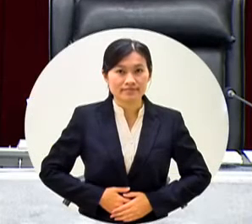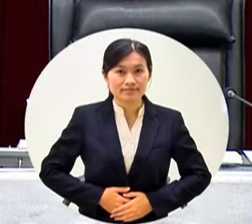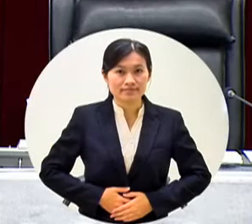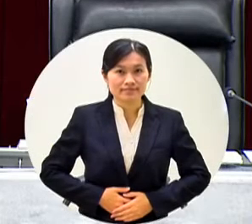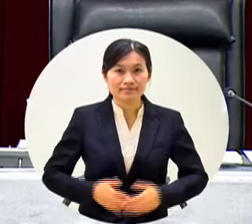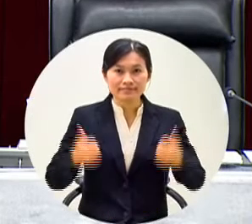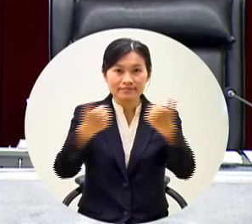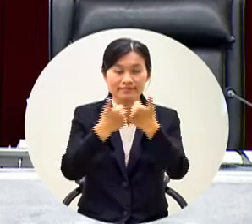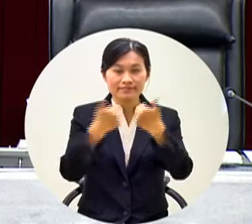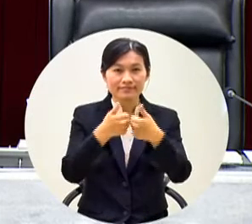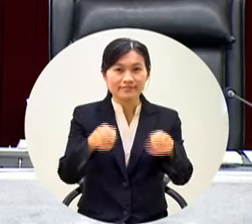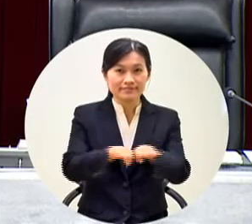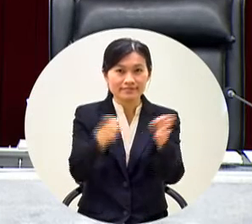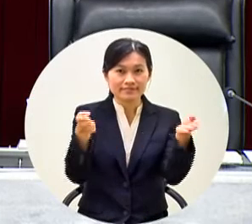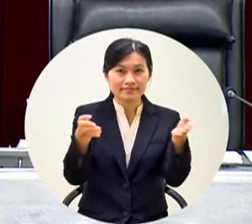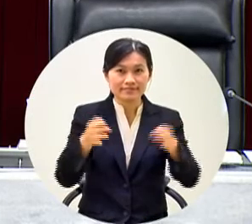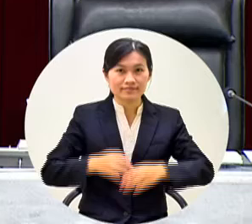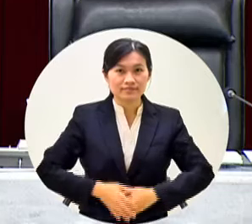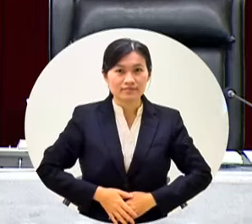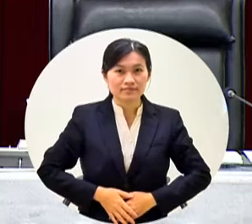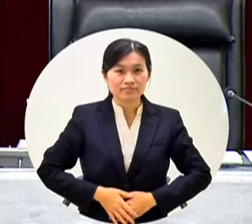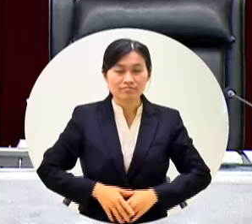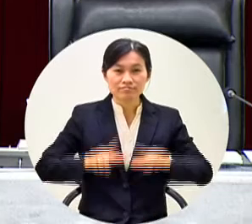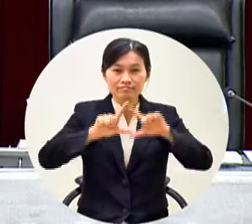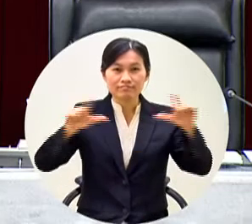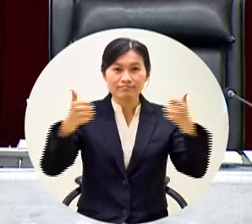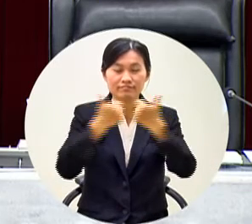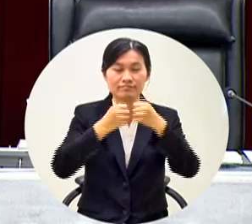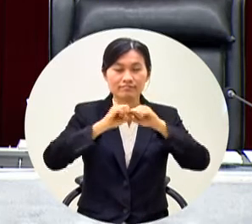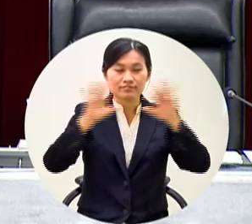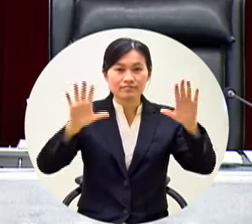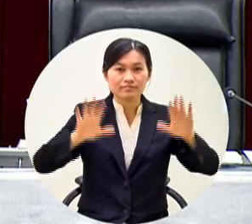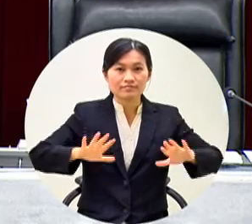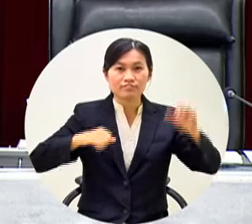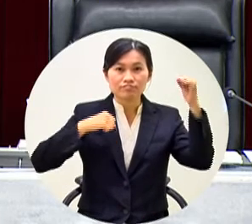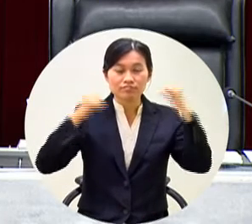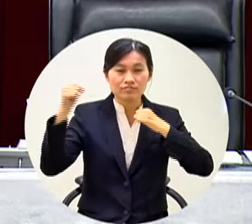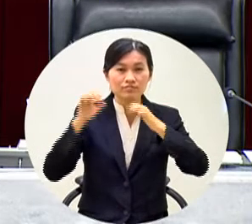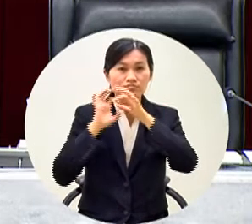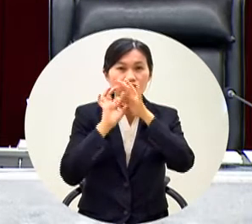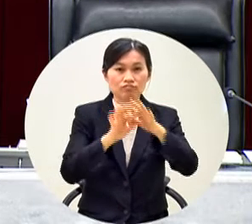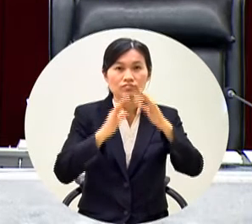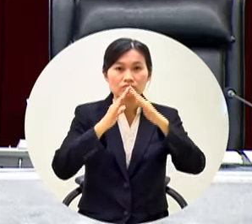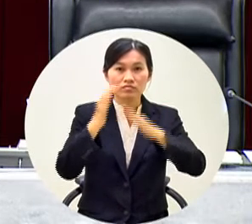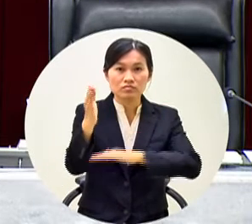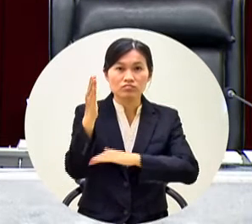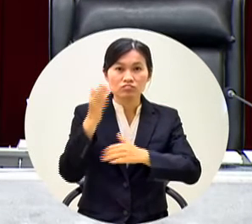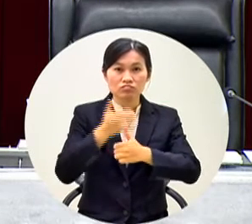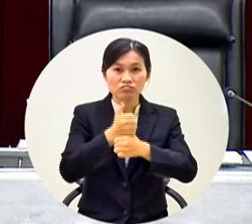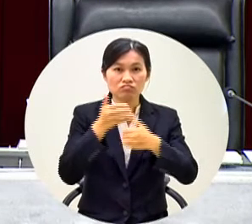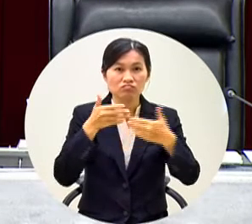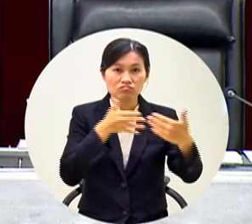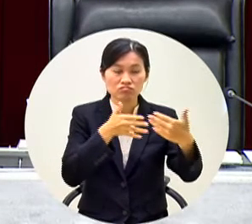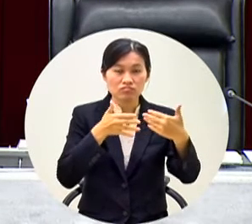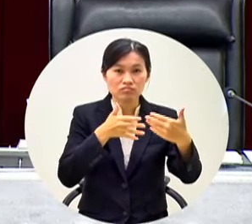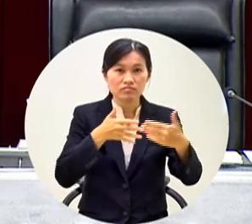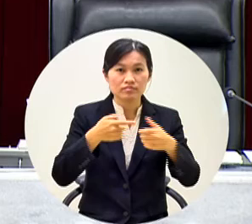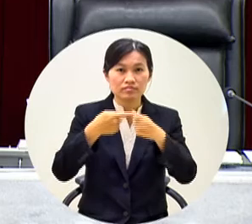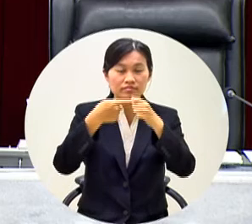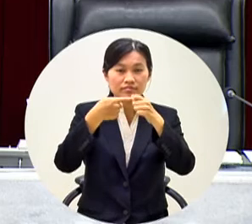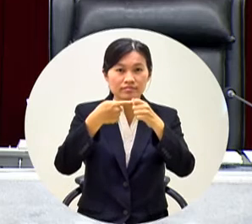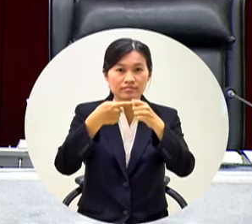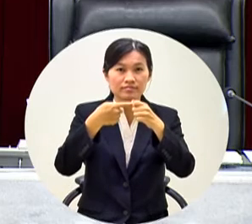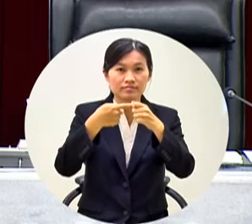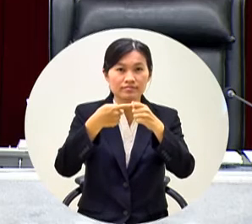開會開始向大會報告今天上午繼續我們市政總質詢我們請第一位質